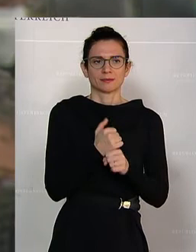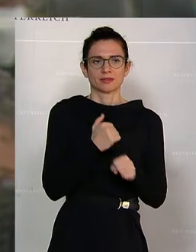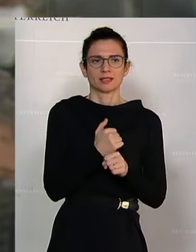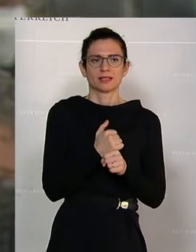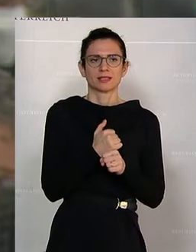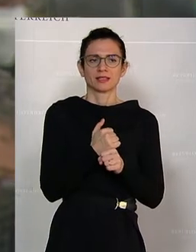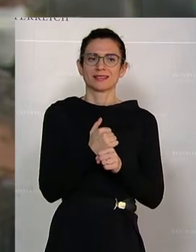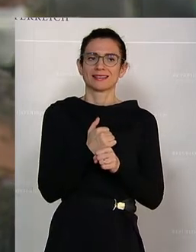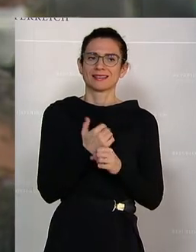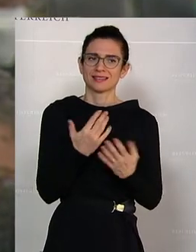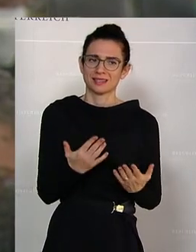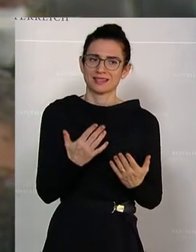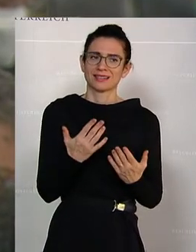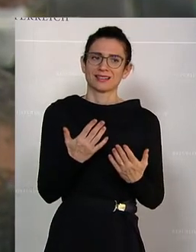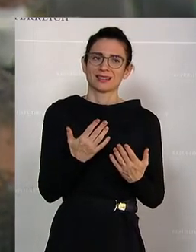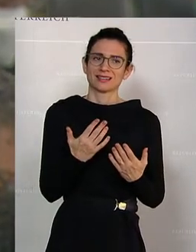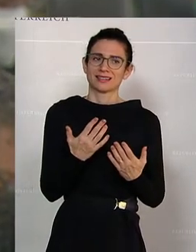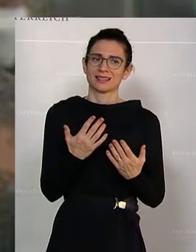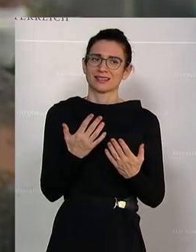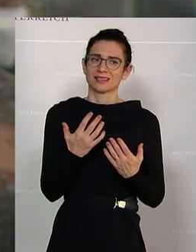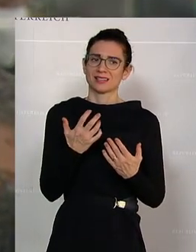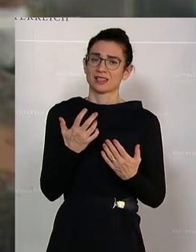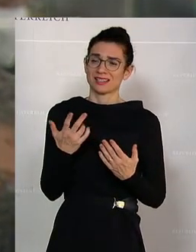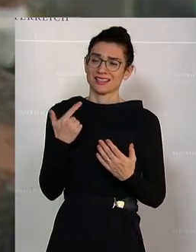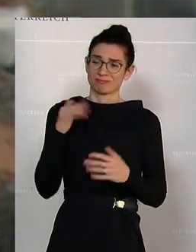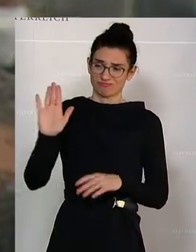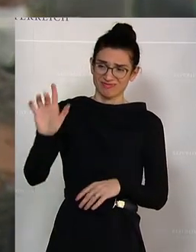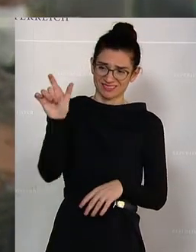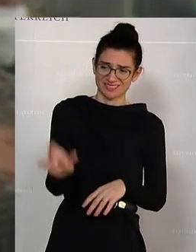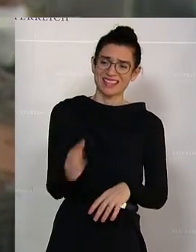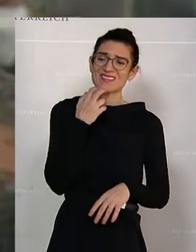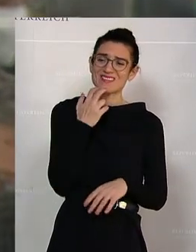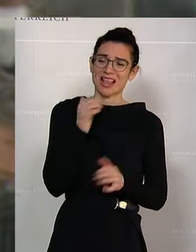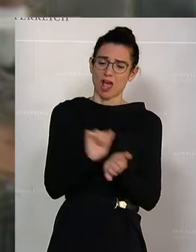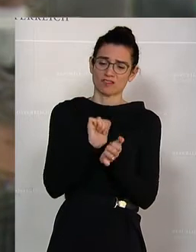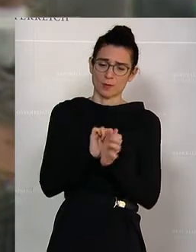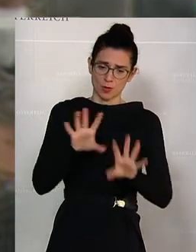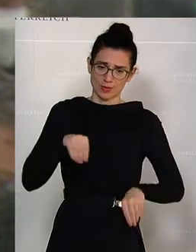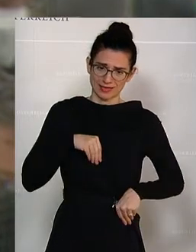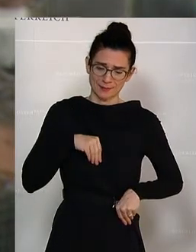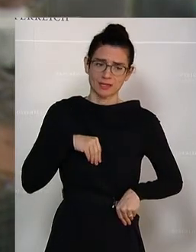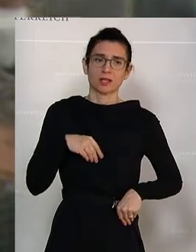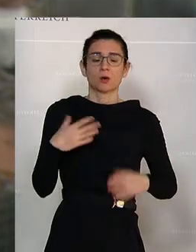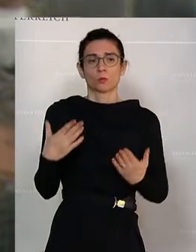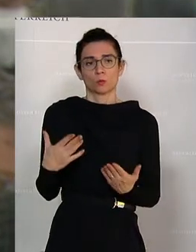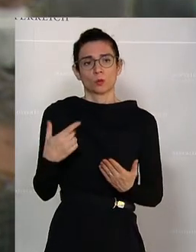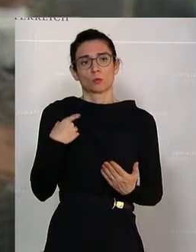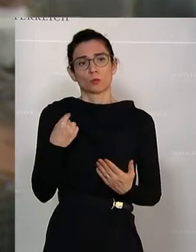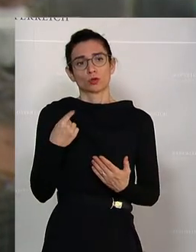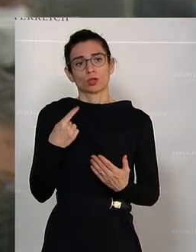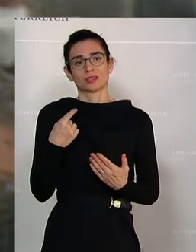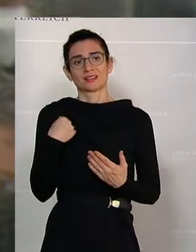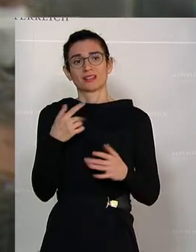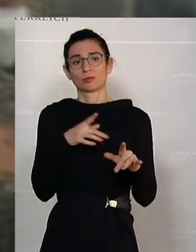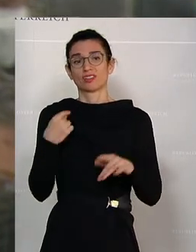Und Sie sollen und Sie wollen sich dieser Aufgabe stellen. Und das würde auch unsere große